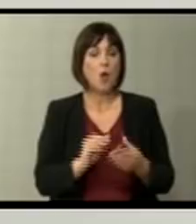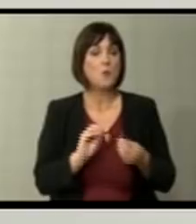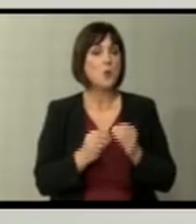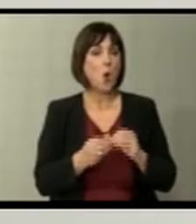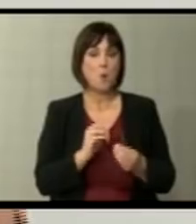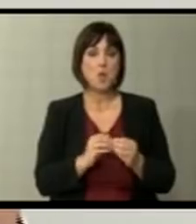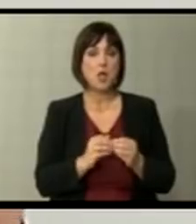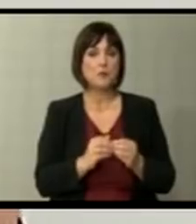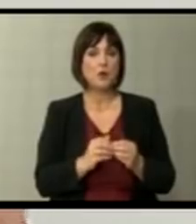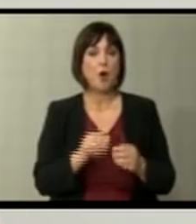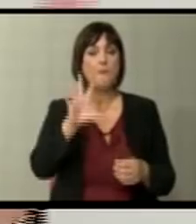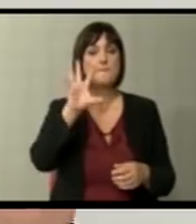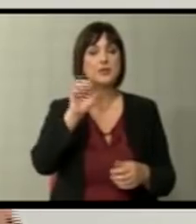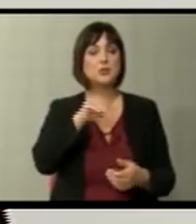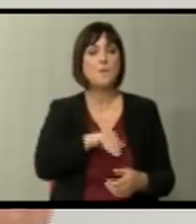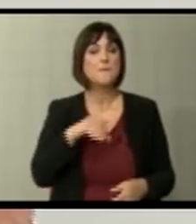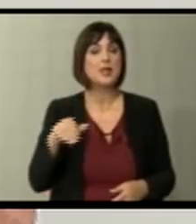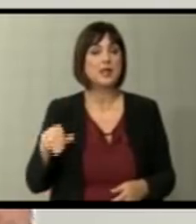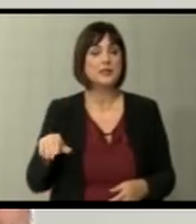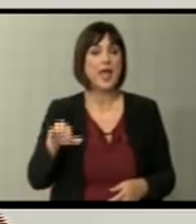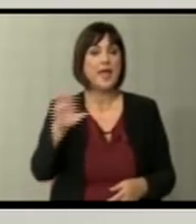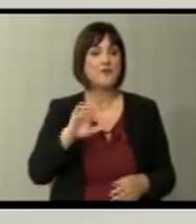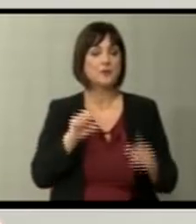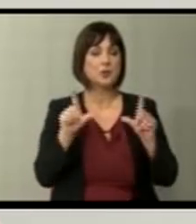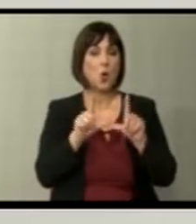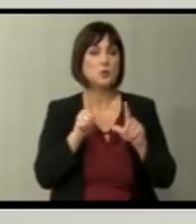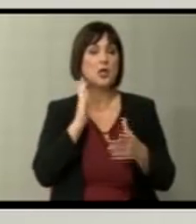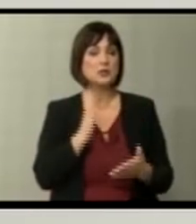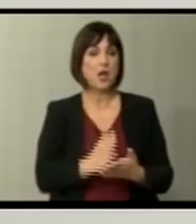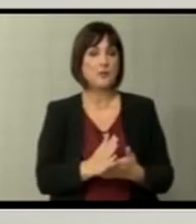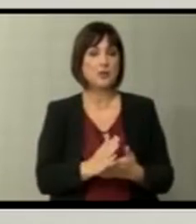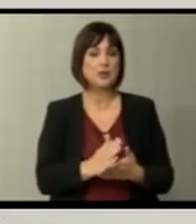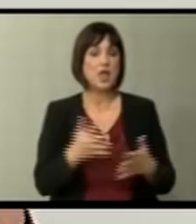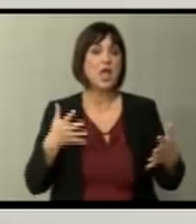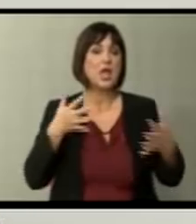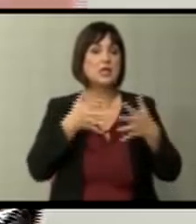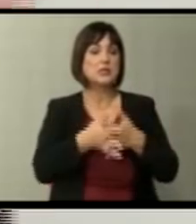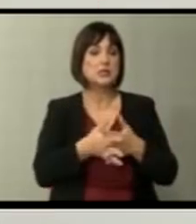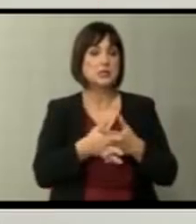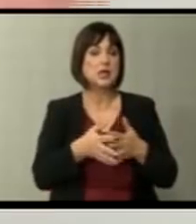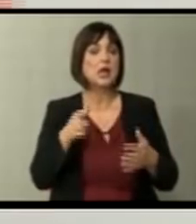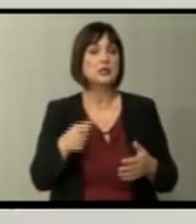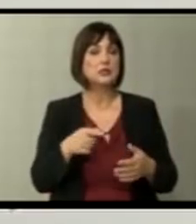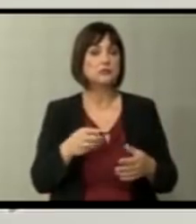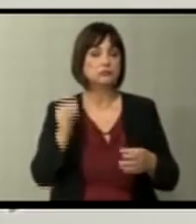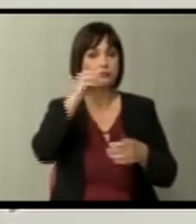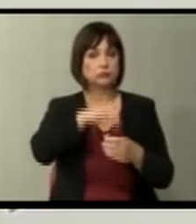во 500 милионската Европска Унија, да бидеме интегрирани, асимилирани